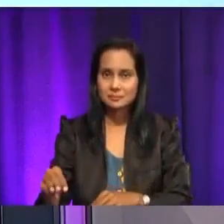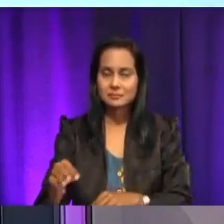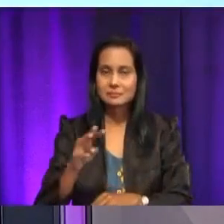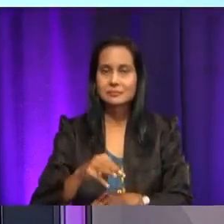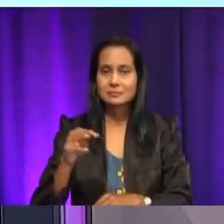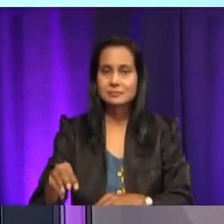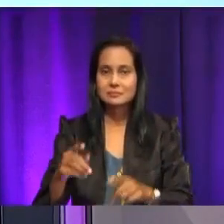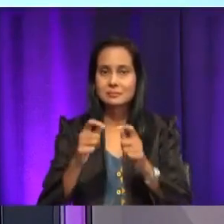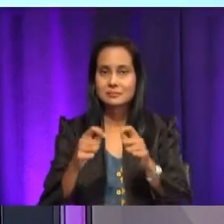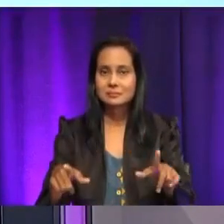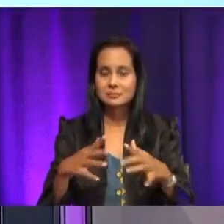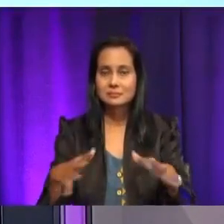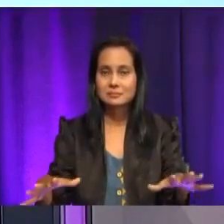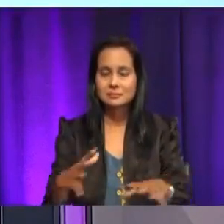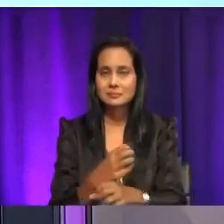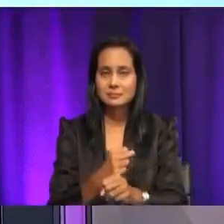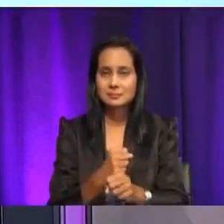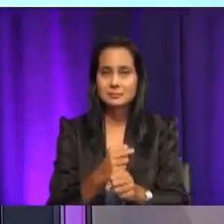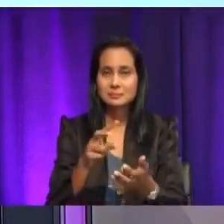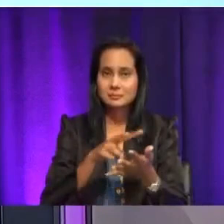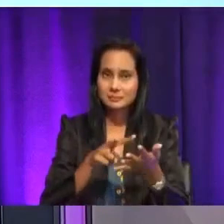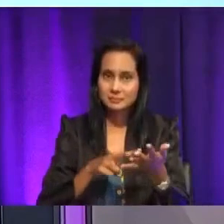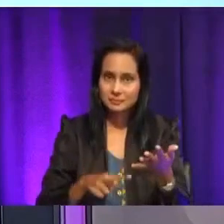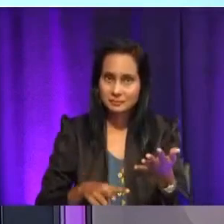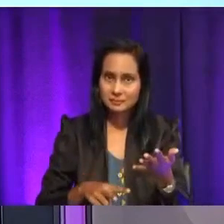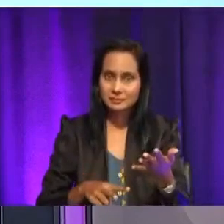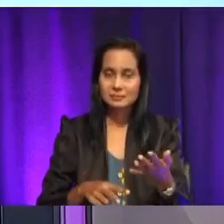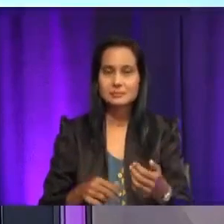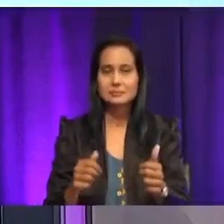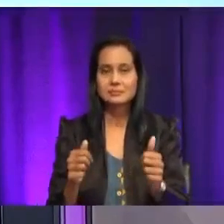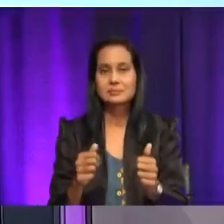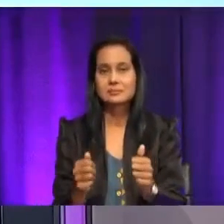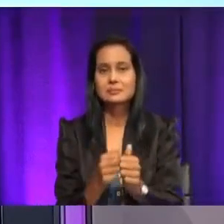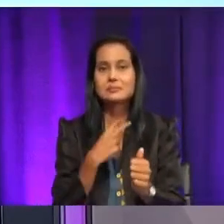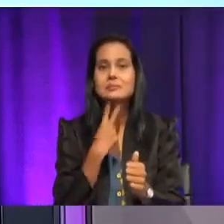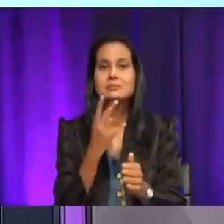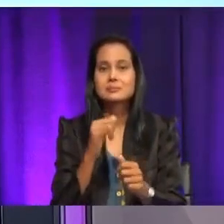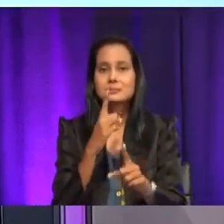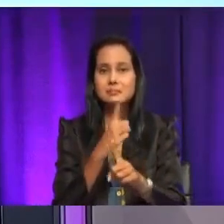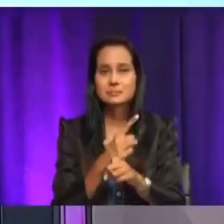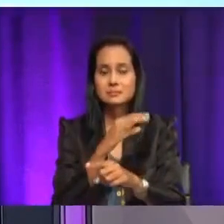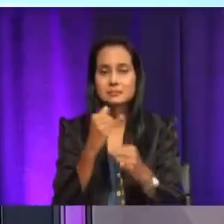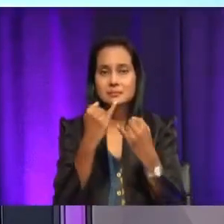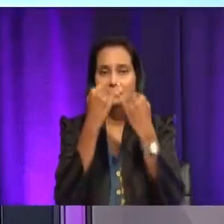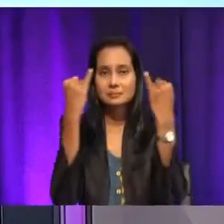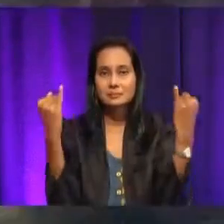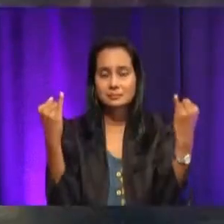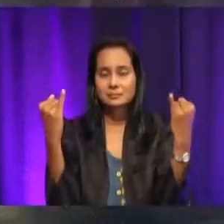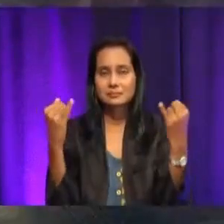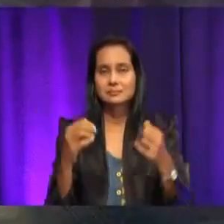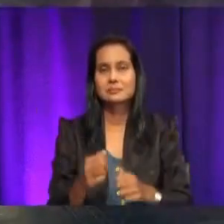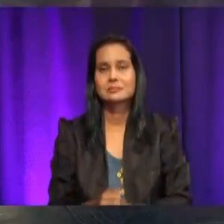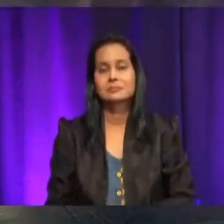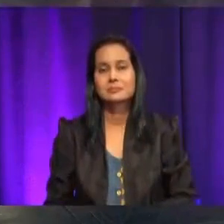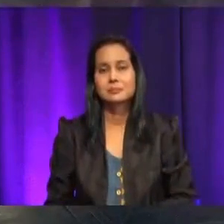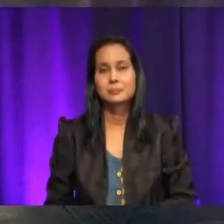dapat membaca dengan sebutan yang betul, intonasi yang sesuai, serta memberikan penerangan dengan jelas sekali. Okey, baik,